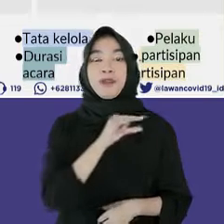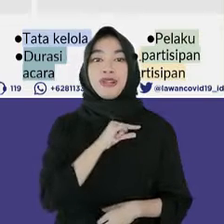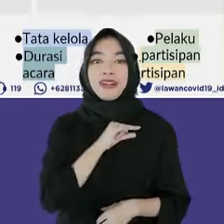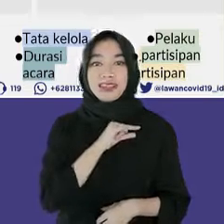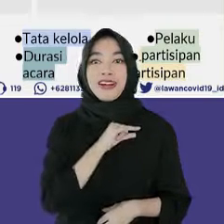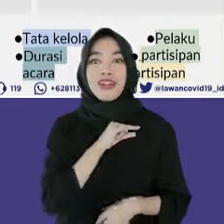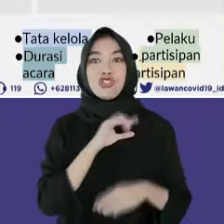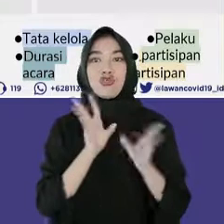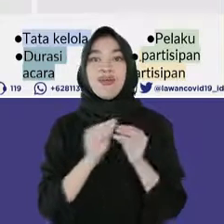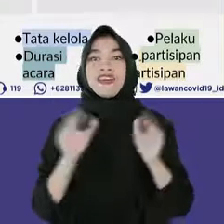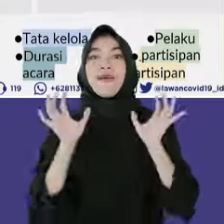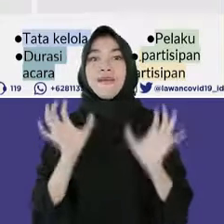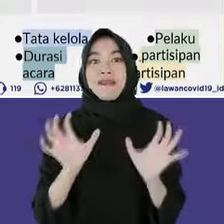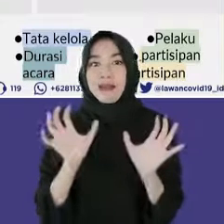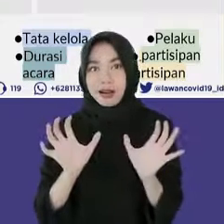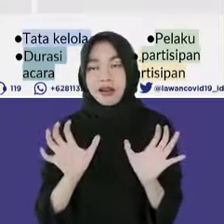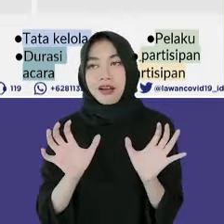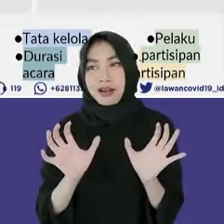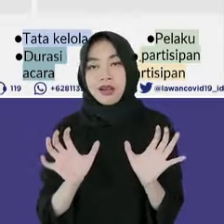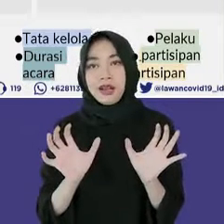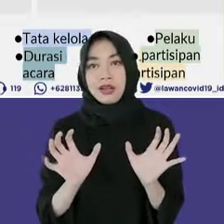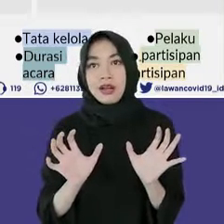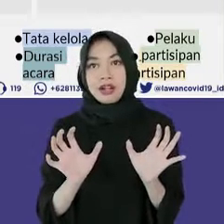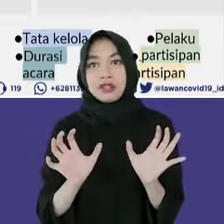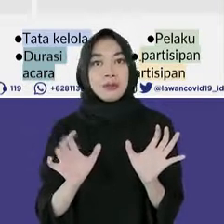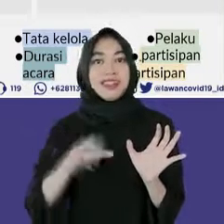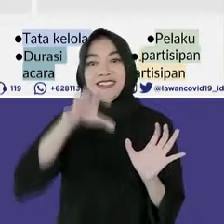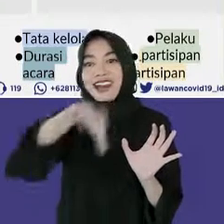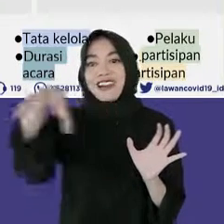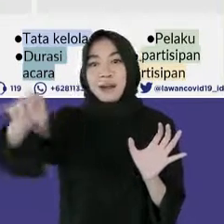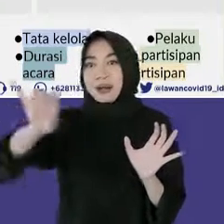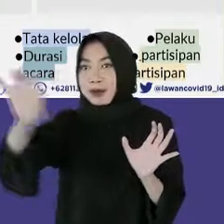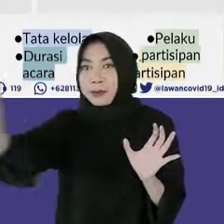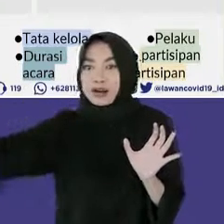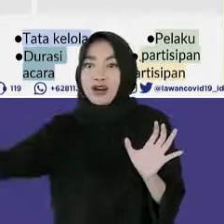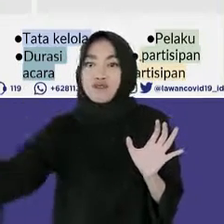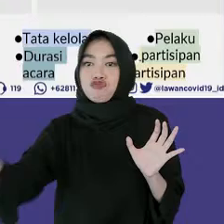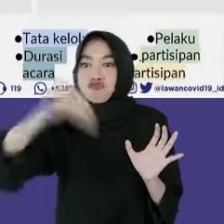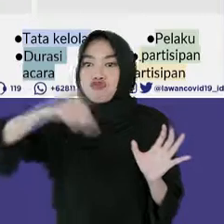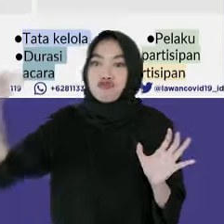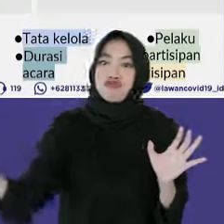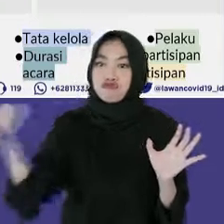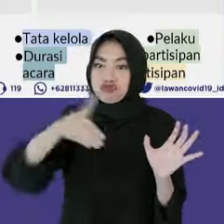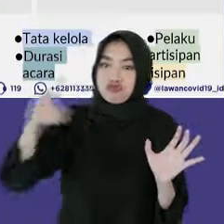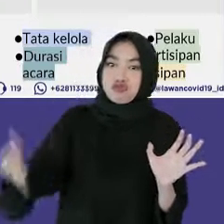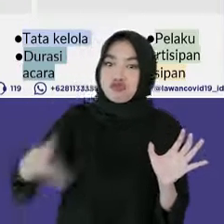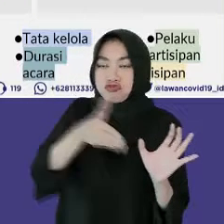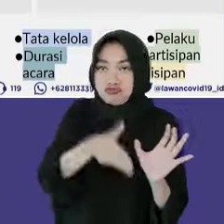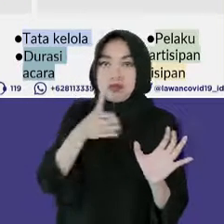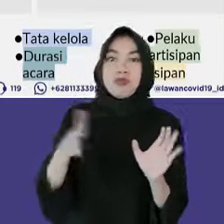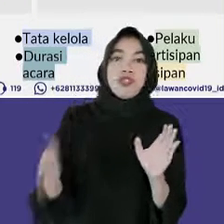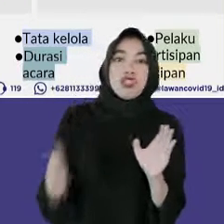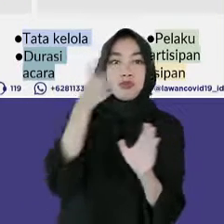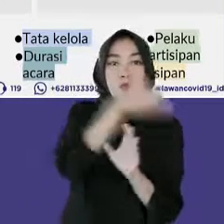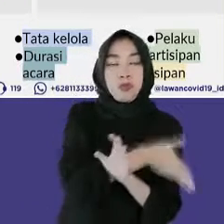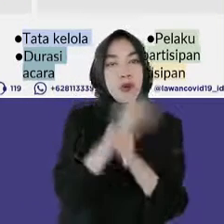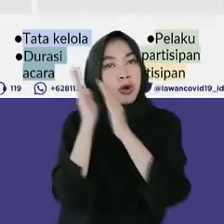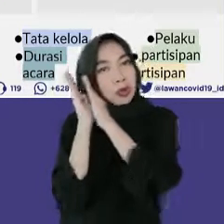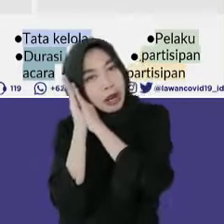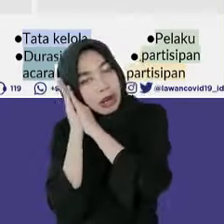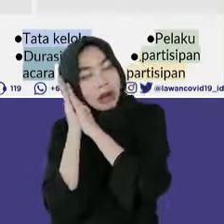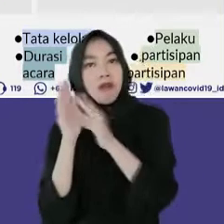undangan yang besar. Dengan asal dari berbagai tempat, umumnya telah direncanakan baik dari aspek penginapan,